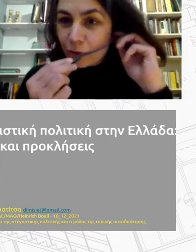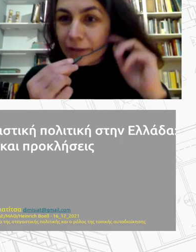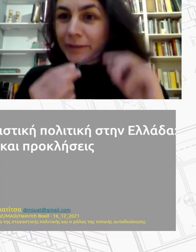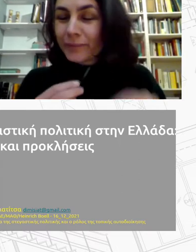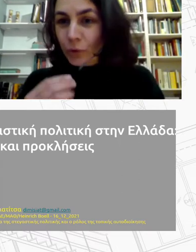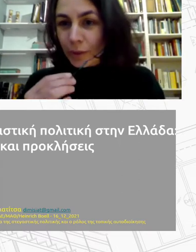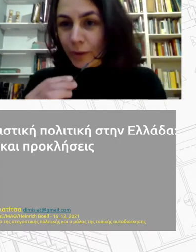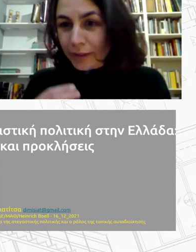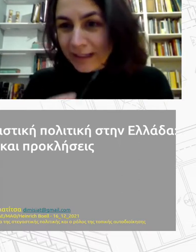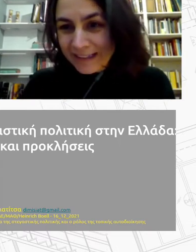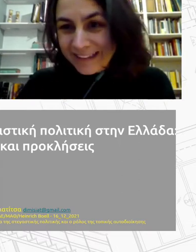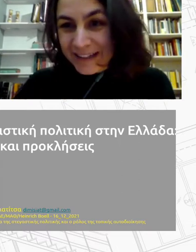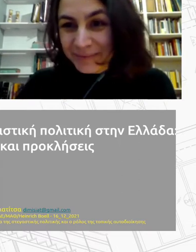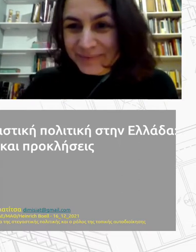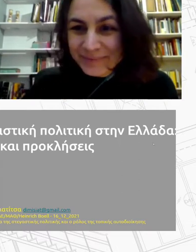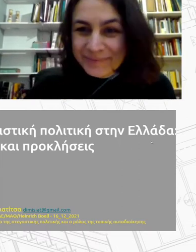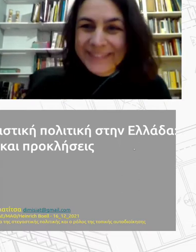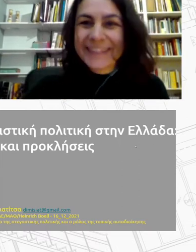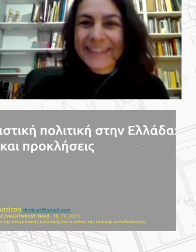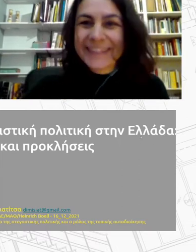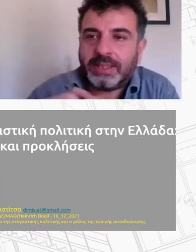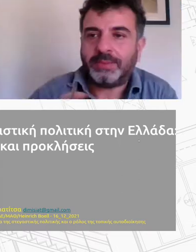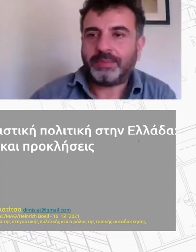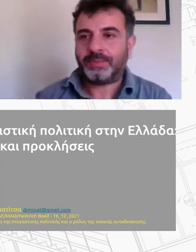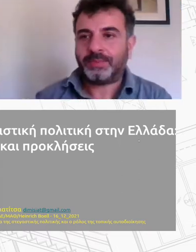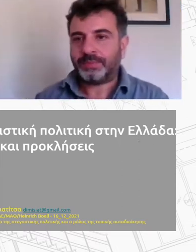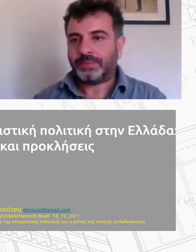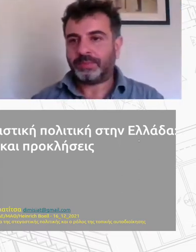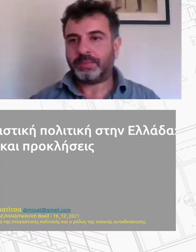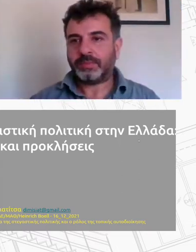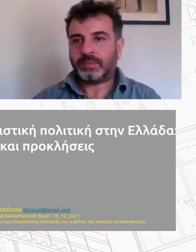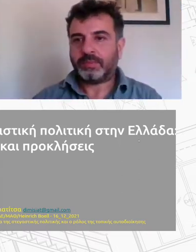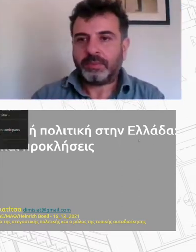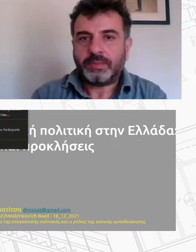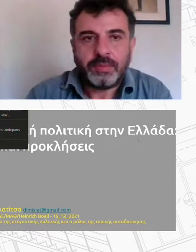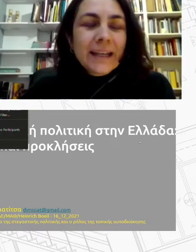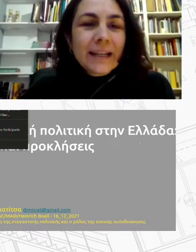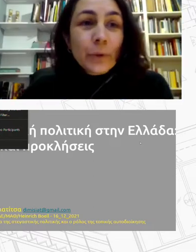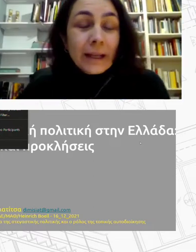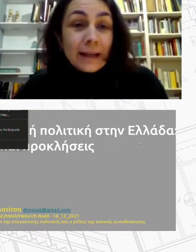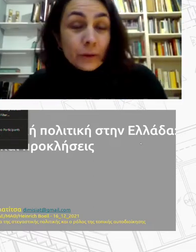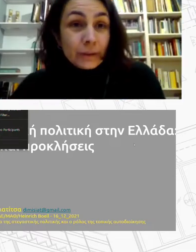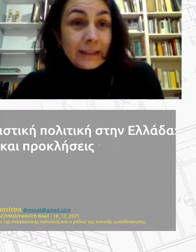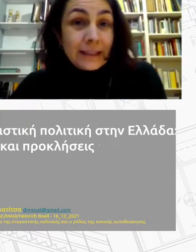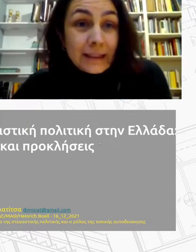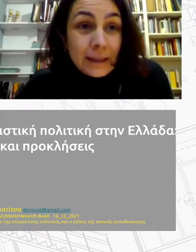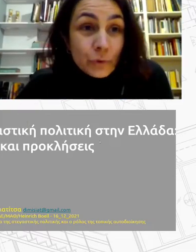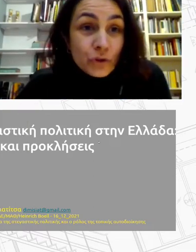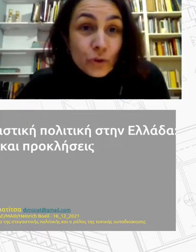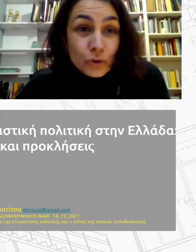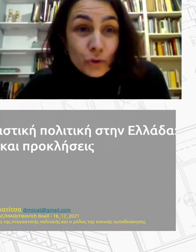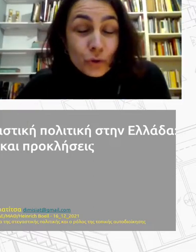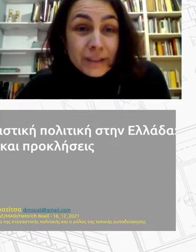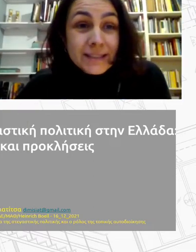Φρήμες Συγχωρείτε Τώρα με έρχεται καλύτερα Εντάξει Ωραία Λοιπόν έλεγα ότι θα